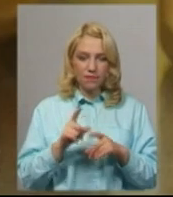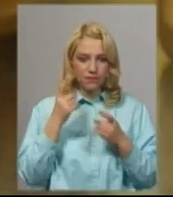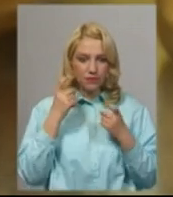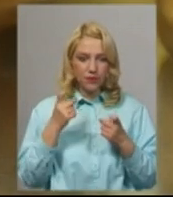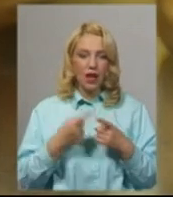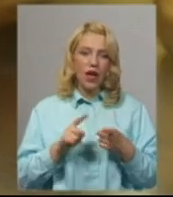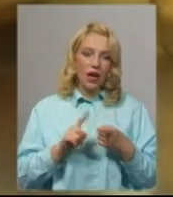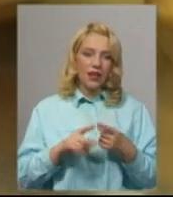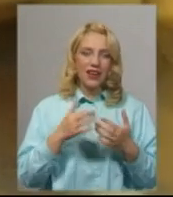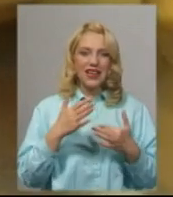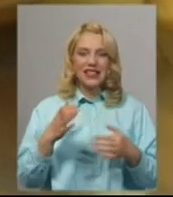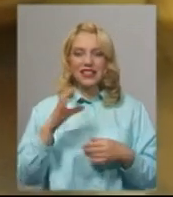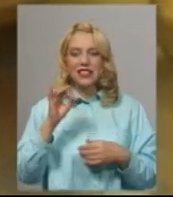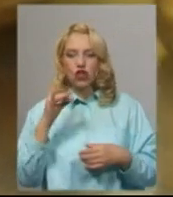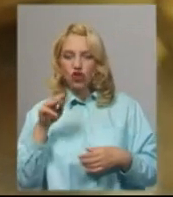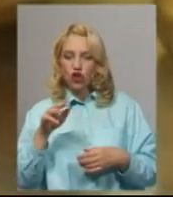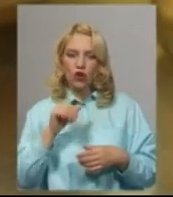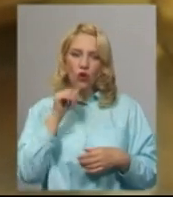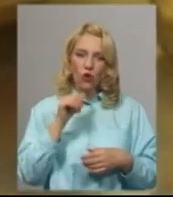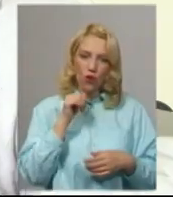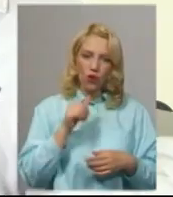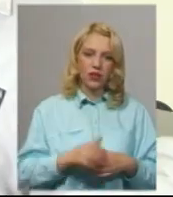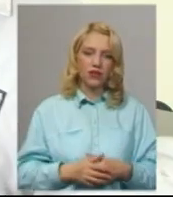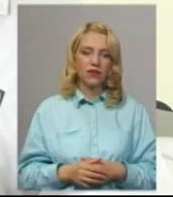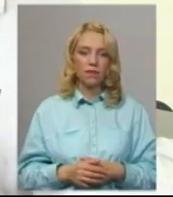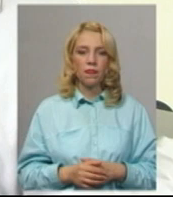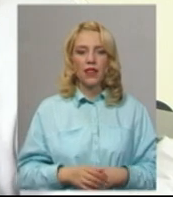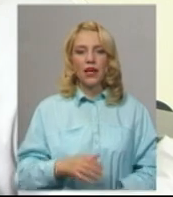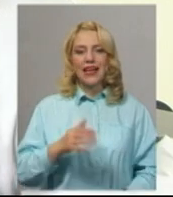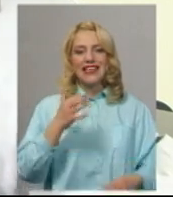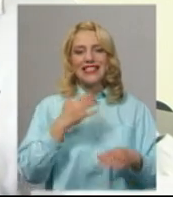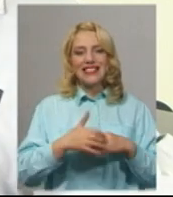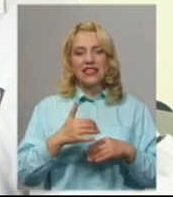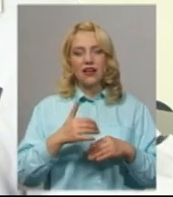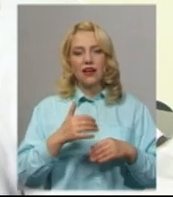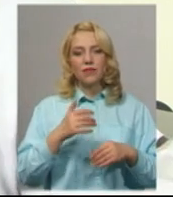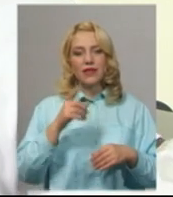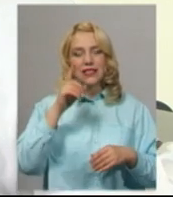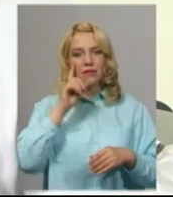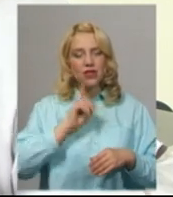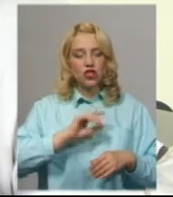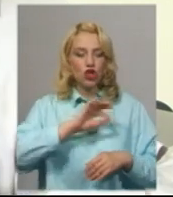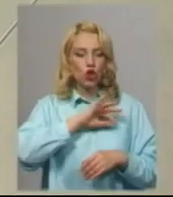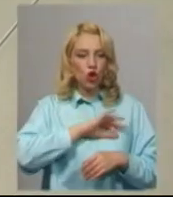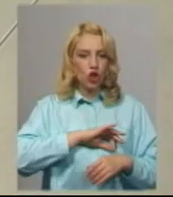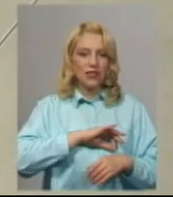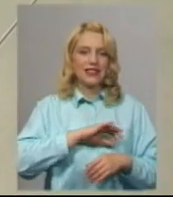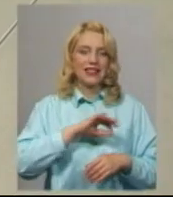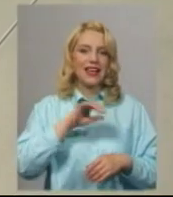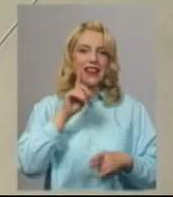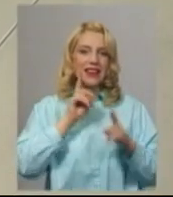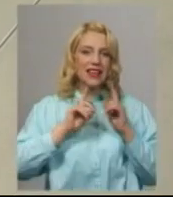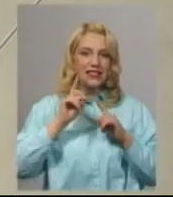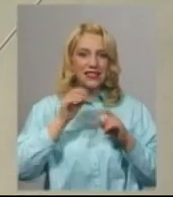різних видів горіхів та смак здоров'я на базі пасти Амосова. Аналогів серед десертів немає. смачний, корисний, вітамінний такий десерт. Туди